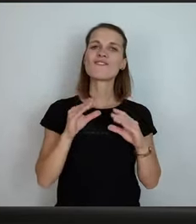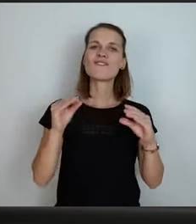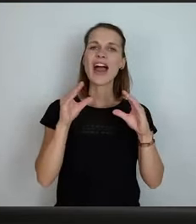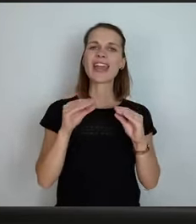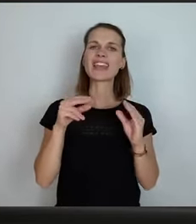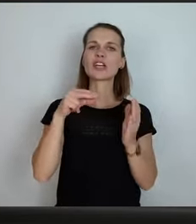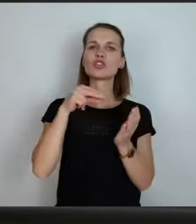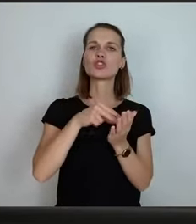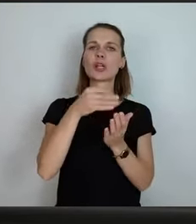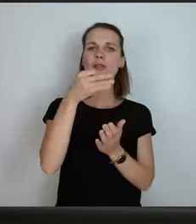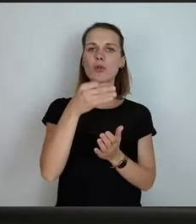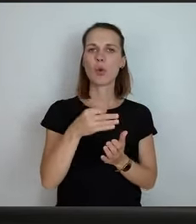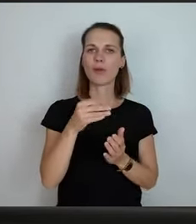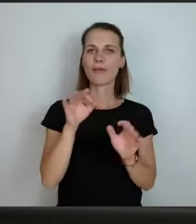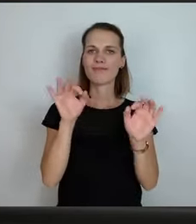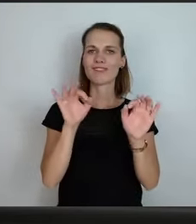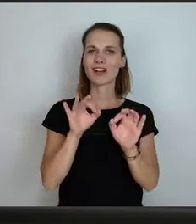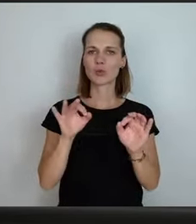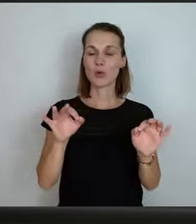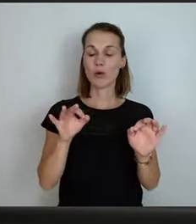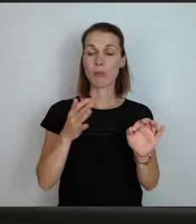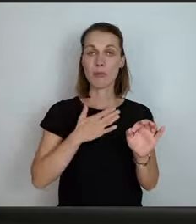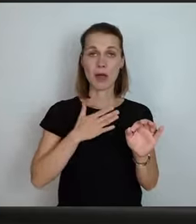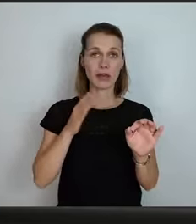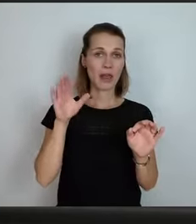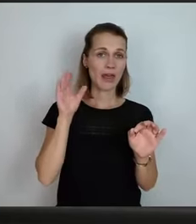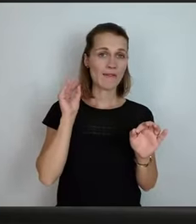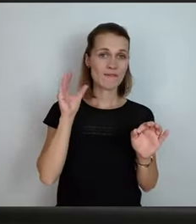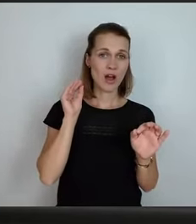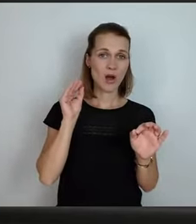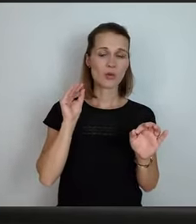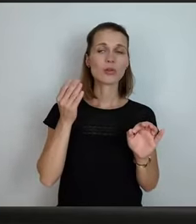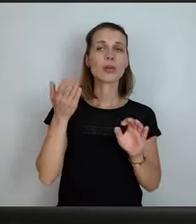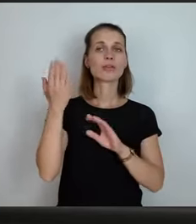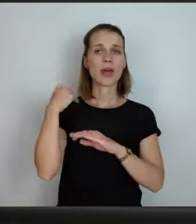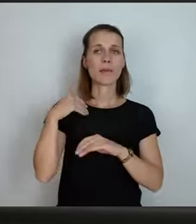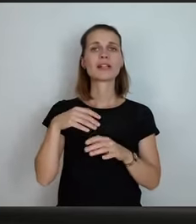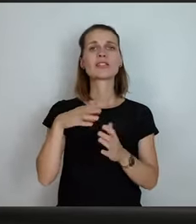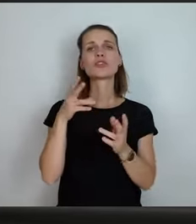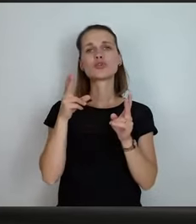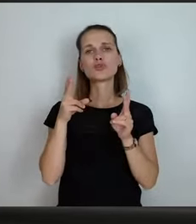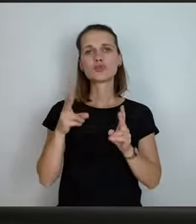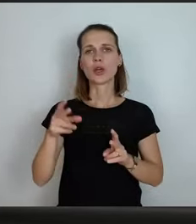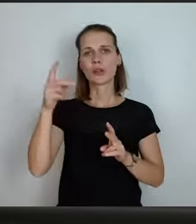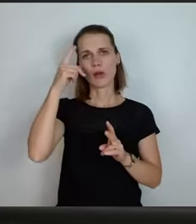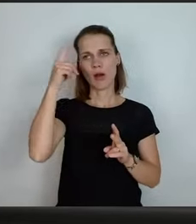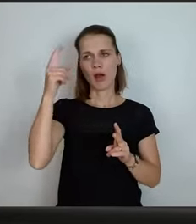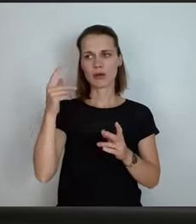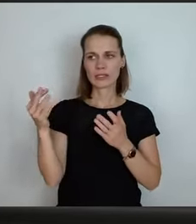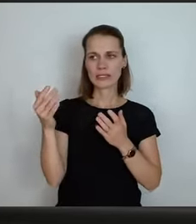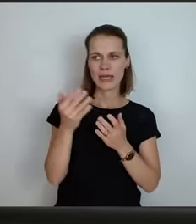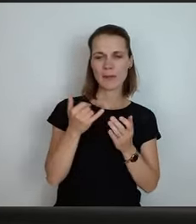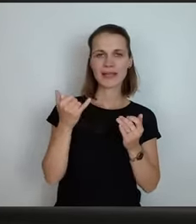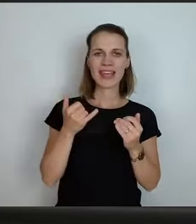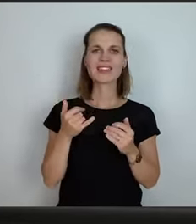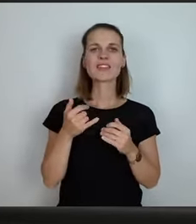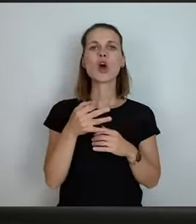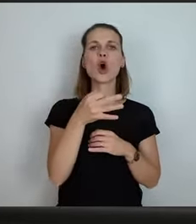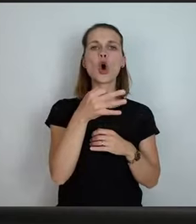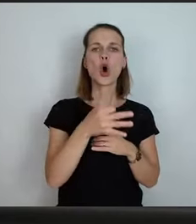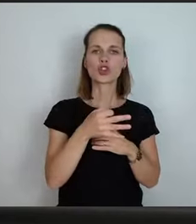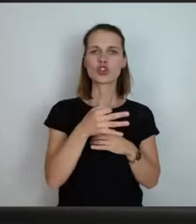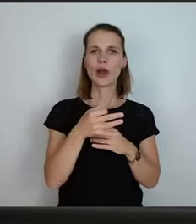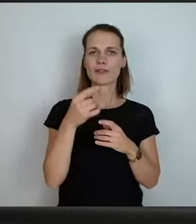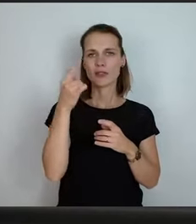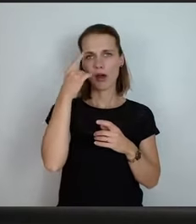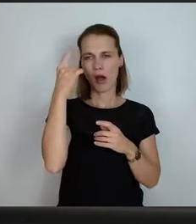Erfahrungen sind, und das sind auch meine Erfahrungen, die ich als Stadträtin hatte und die ich jetzt auch als Ortschaftsrätin habe, dass